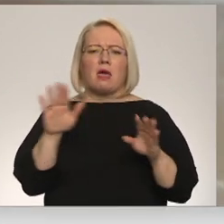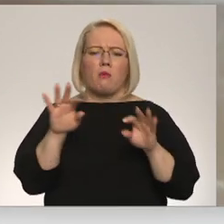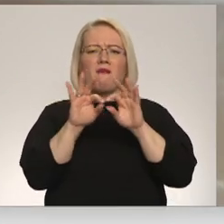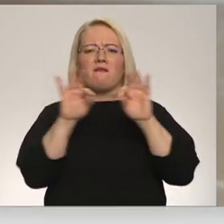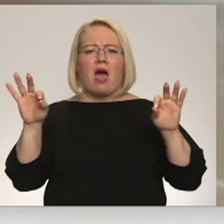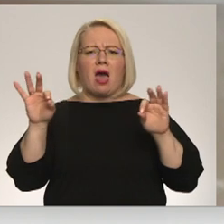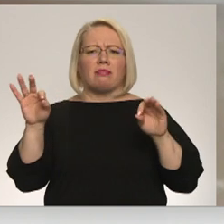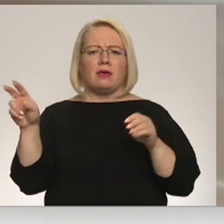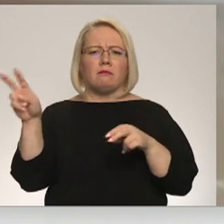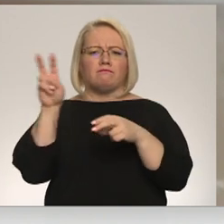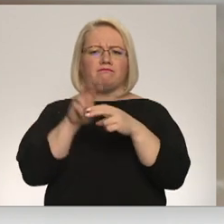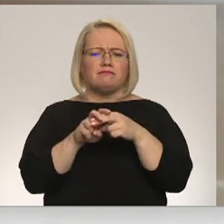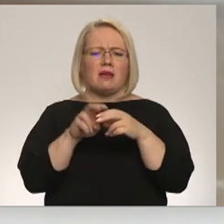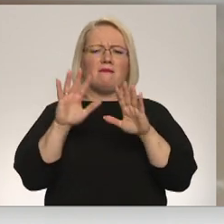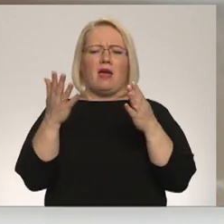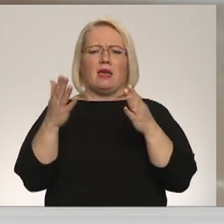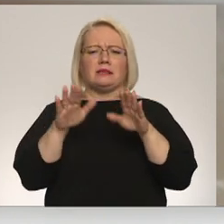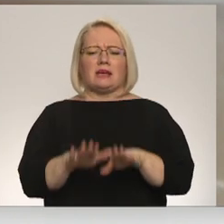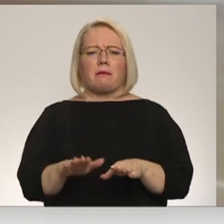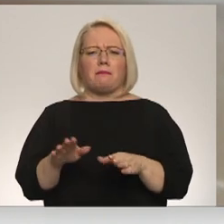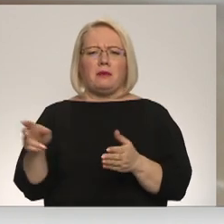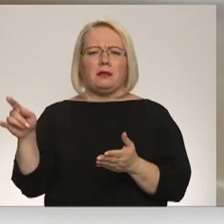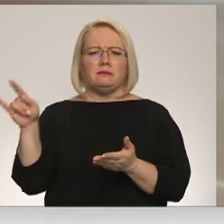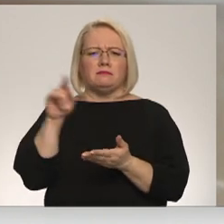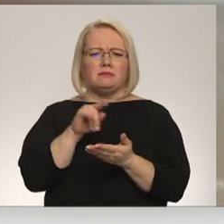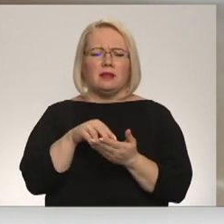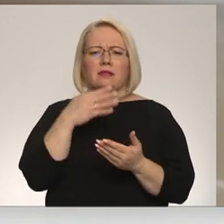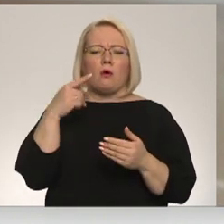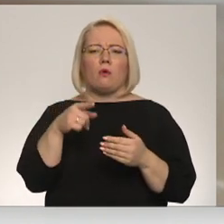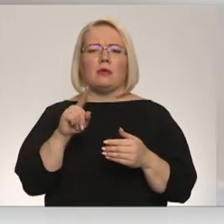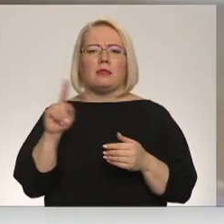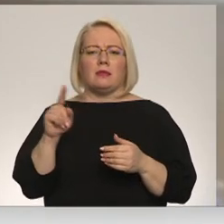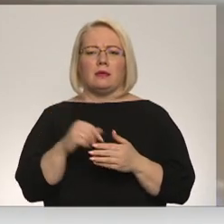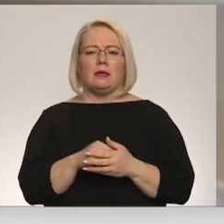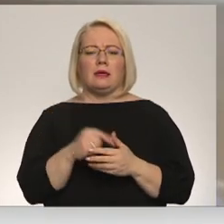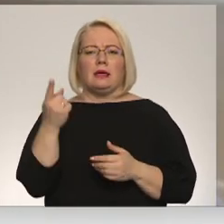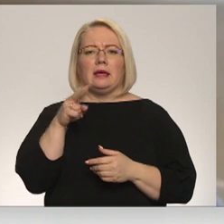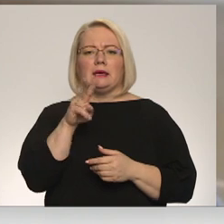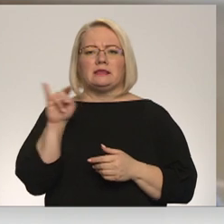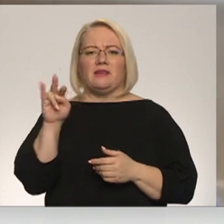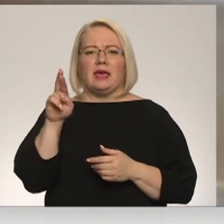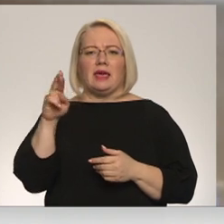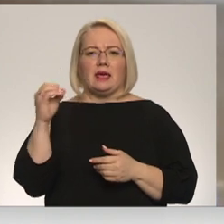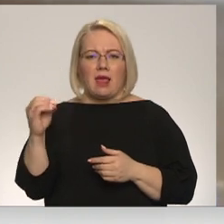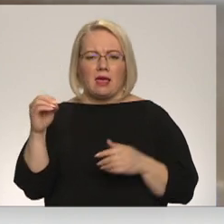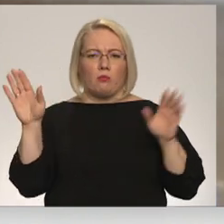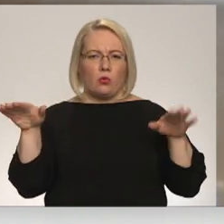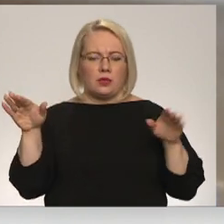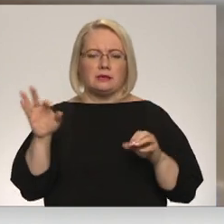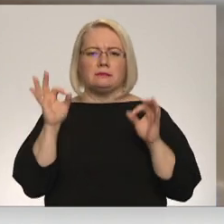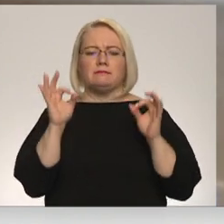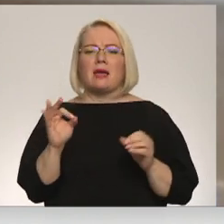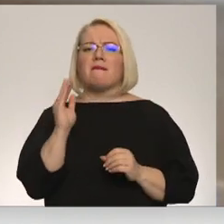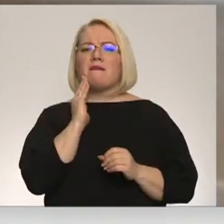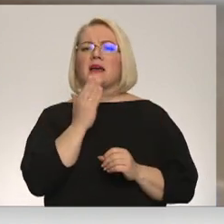uz zemes. Ja tā ir, tad tā ir vain bezdalīga, vain čurksta. Svīres ir īsti vasaras